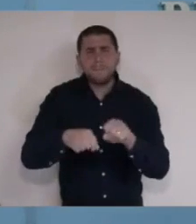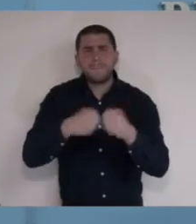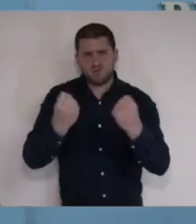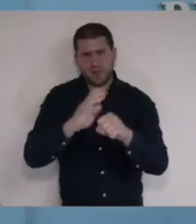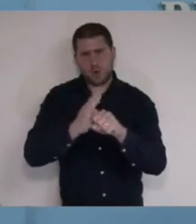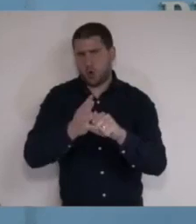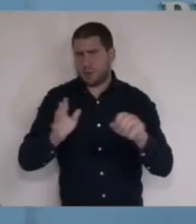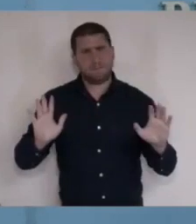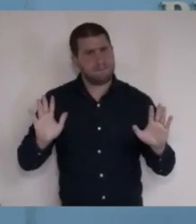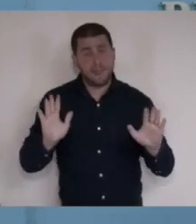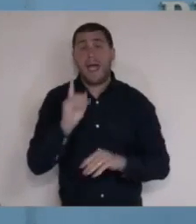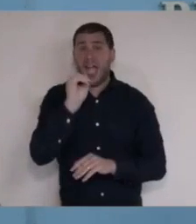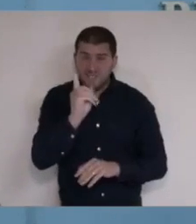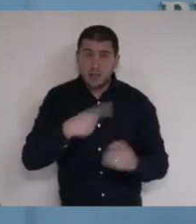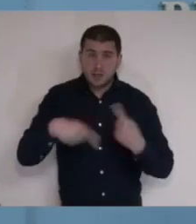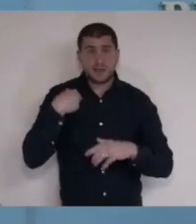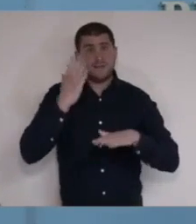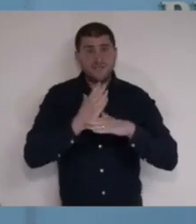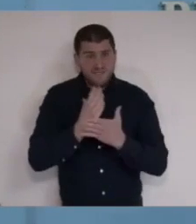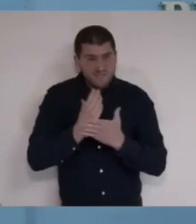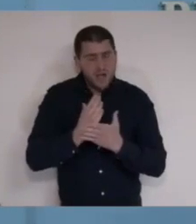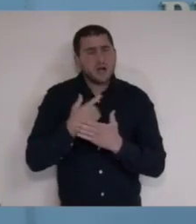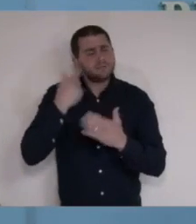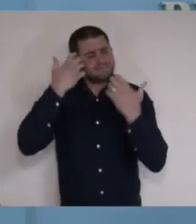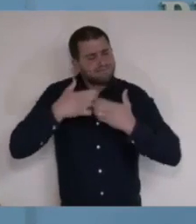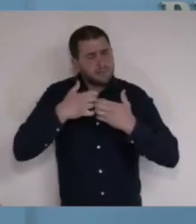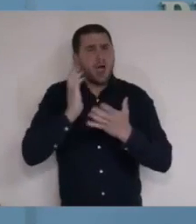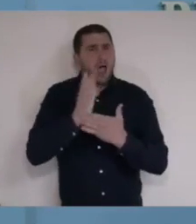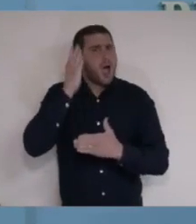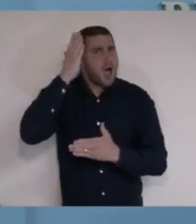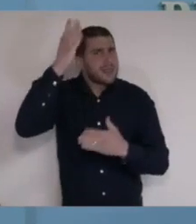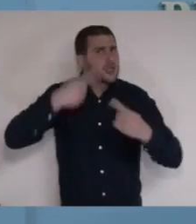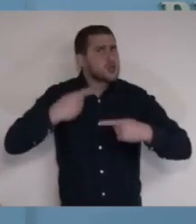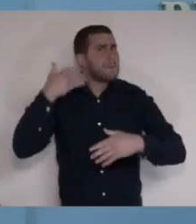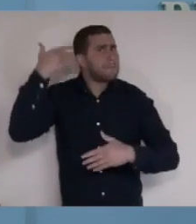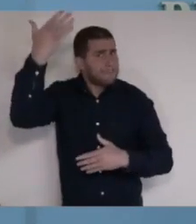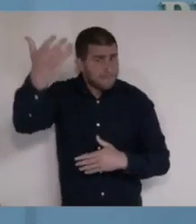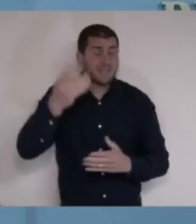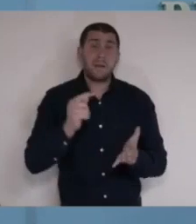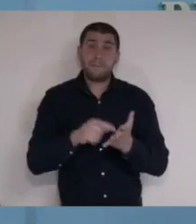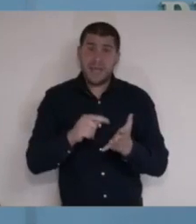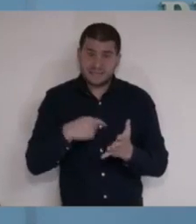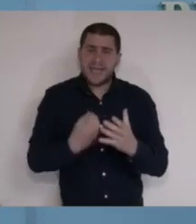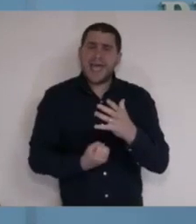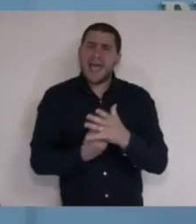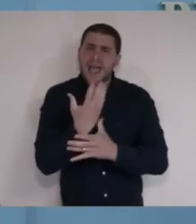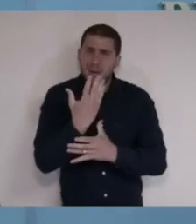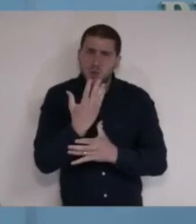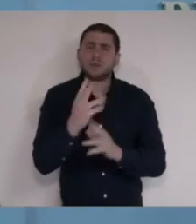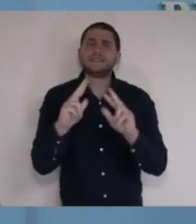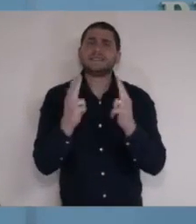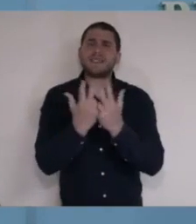הקורונה? אבל אנחנו כבר מתחילים לחשוב על היום שאחרי, ולכן לשם כך הקמנו